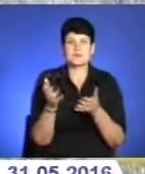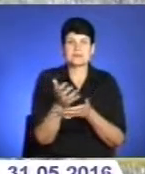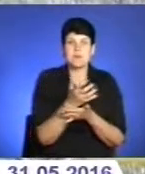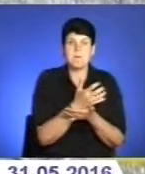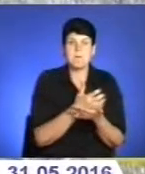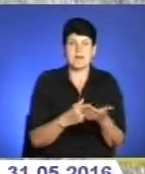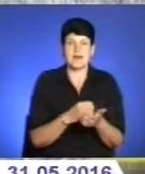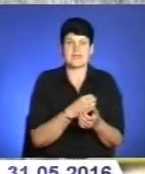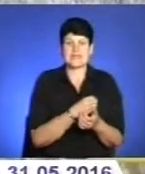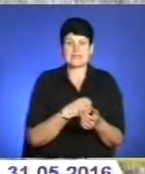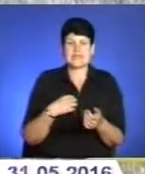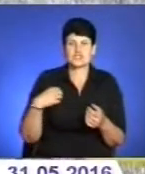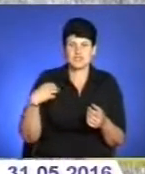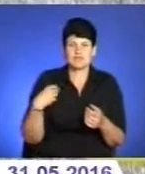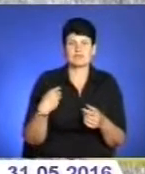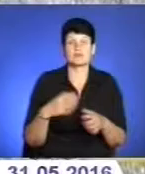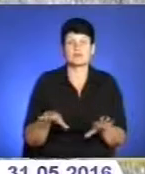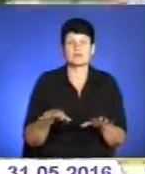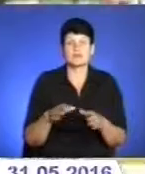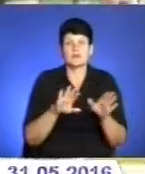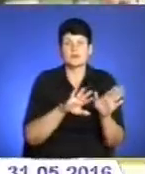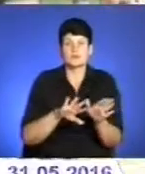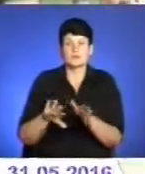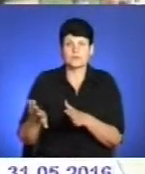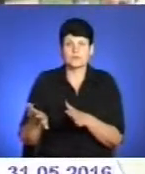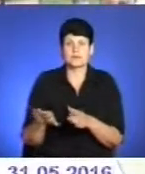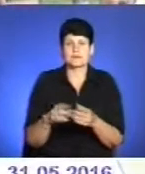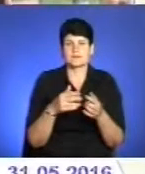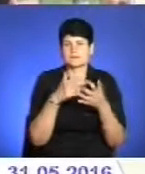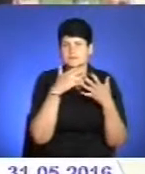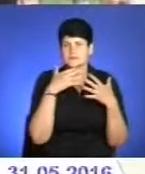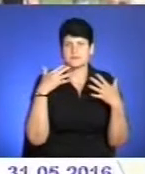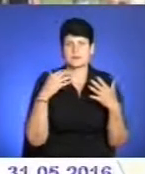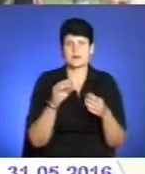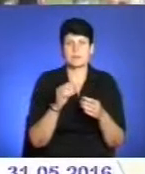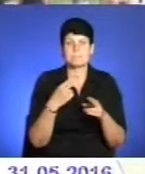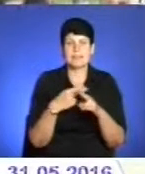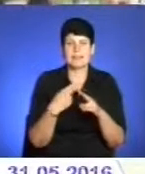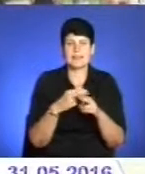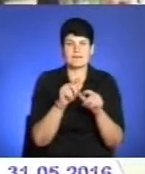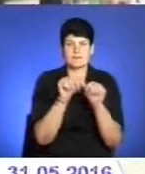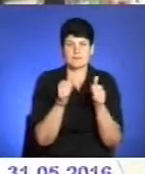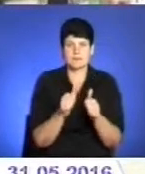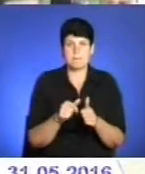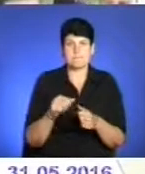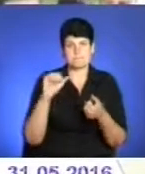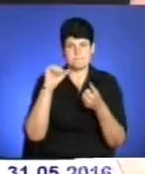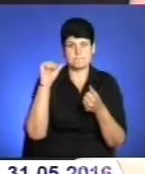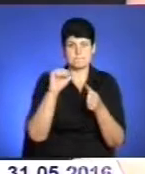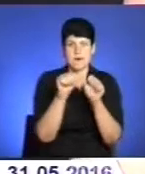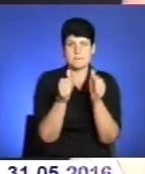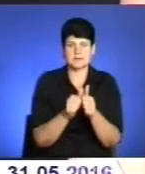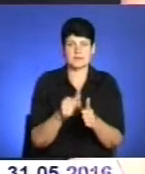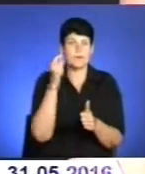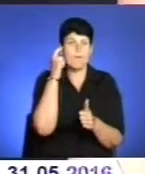любителів цієї справи такий стан речей хвилює. Серію значків розпочали металевим зображенням пам'ятника Олександра Пушкіна.